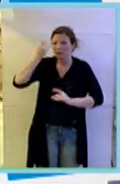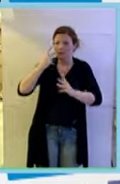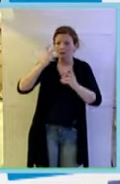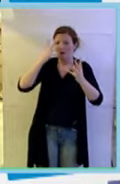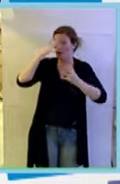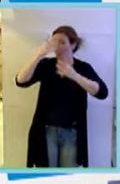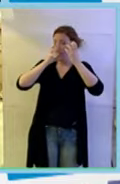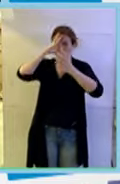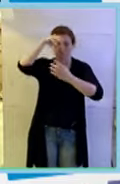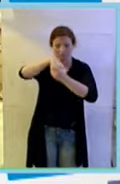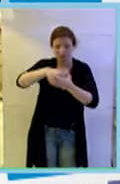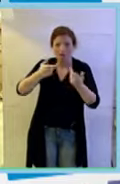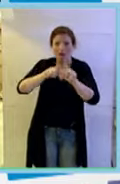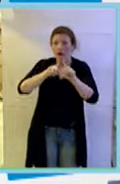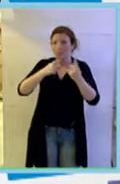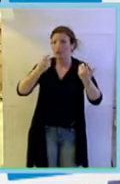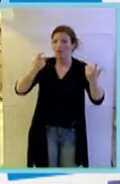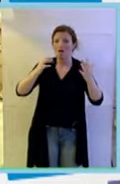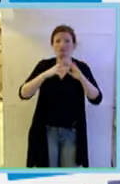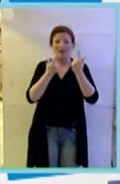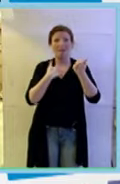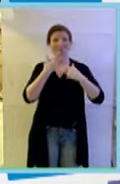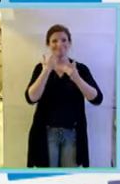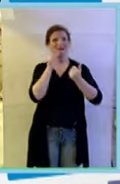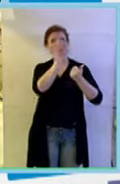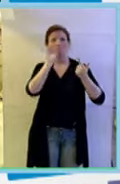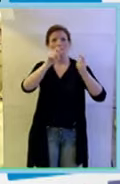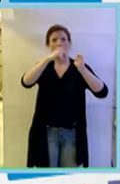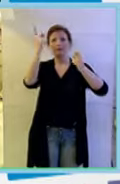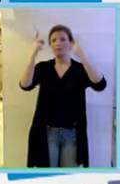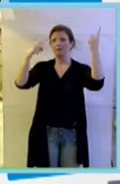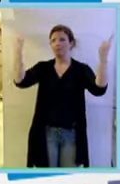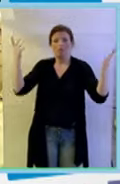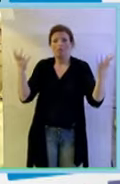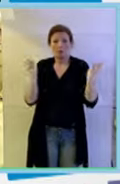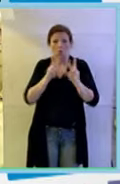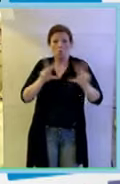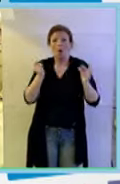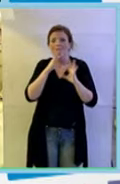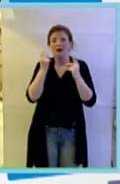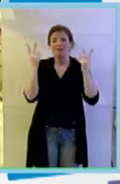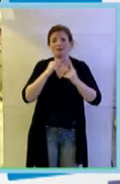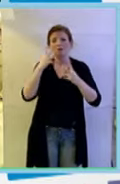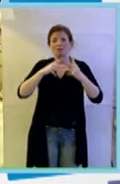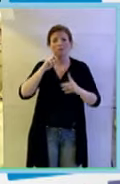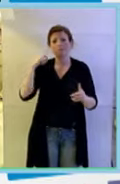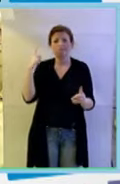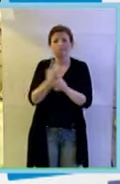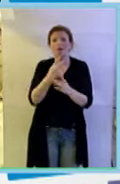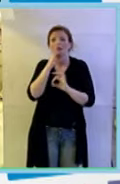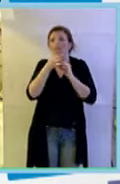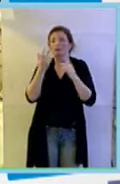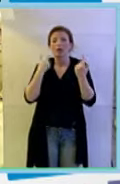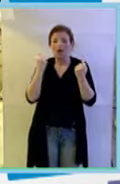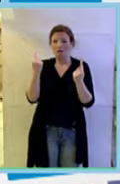dove sono saltati molti riferimenti però i meccanismi poi sono sempre gli stessi e quindi è una